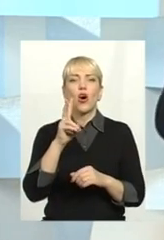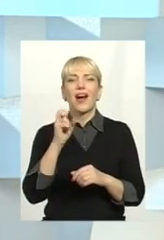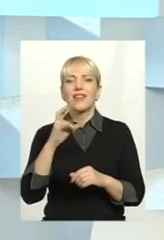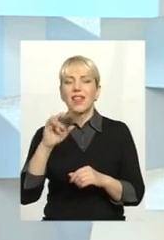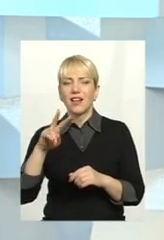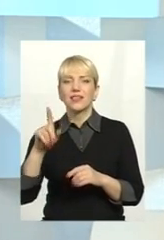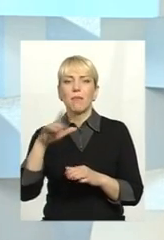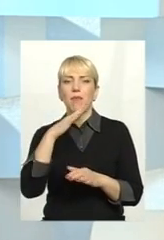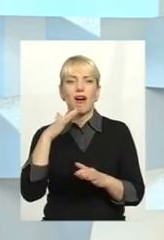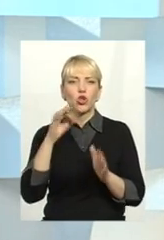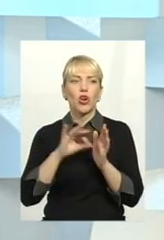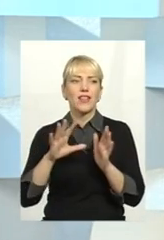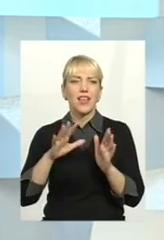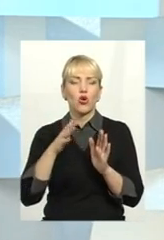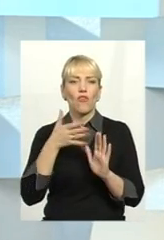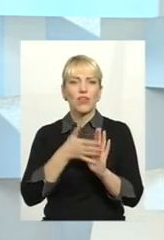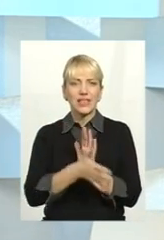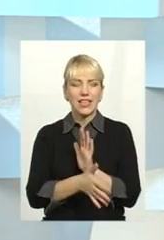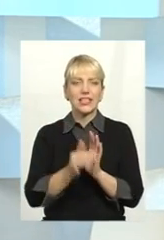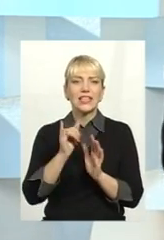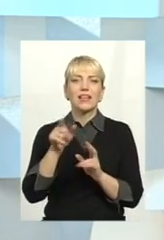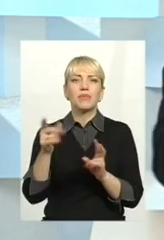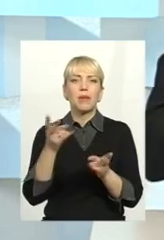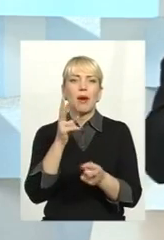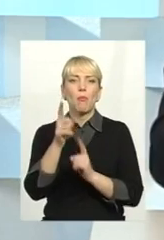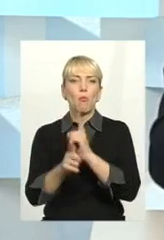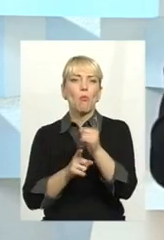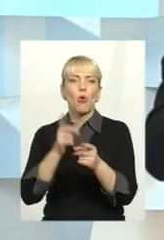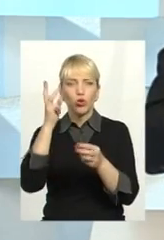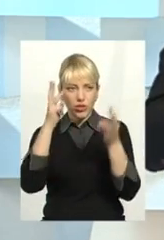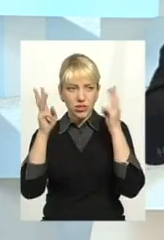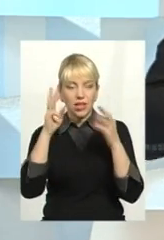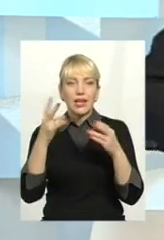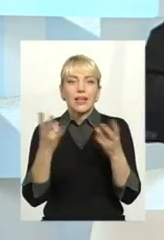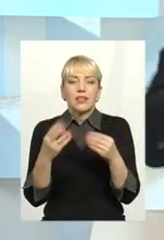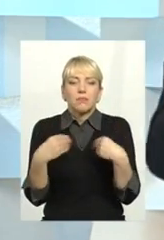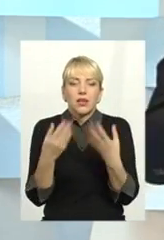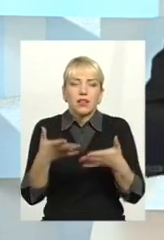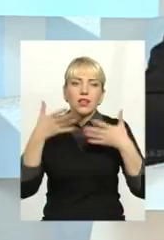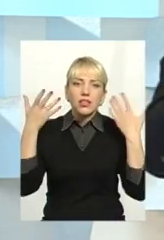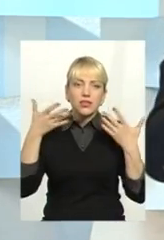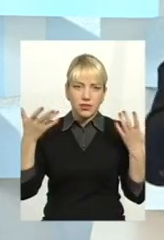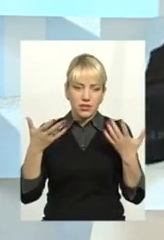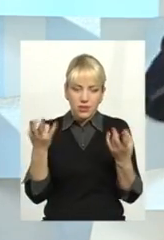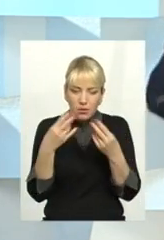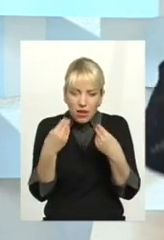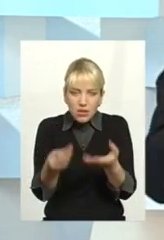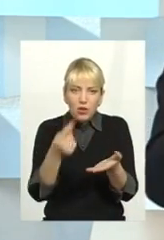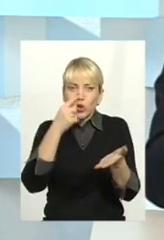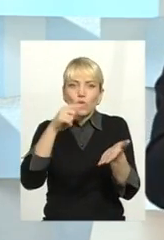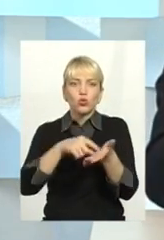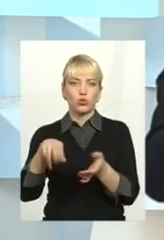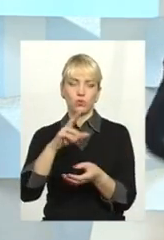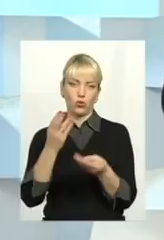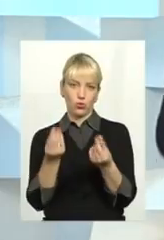енерговитрати, там треба модернізувати. Але ще раз хочу сказати, треба дати вздихнути, треба дати доступ до грошей довгих